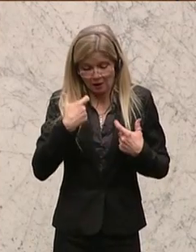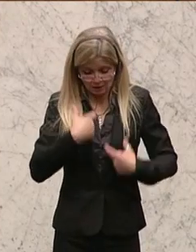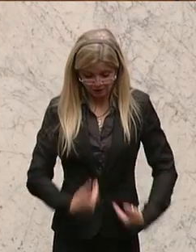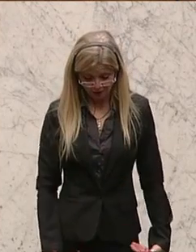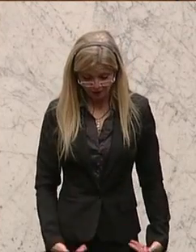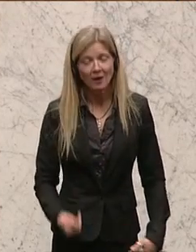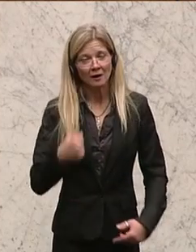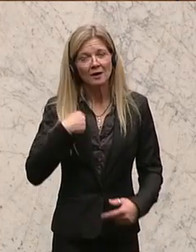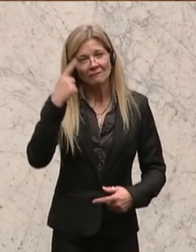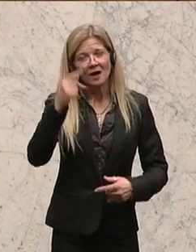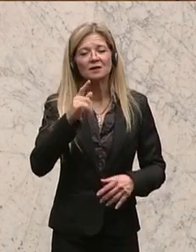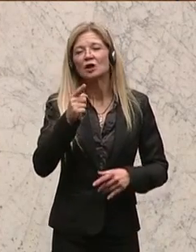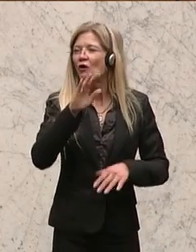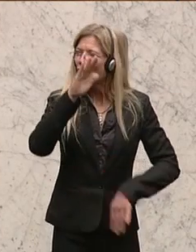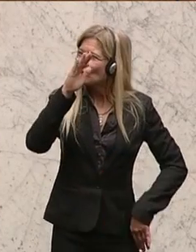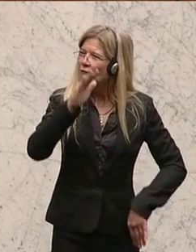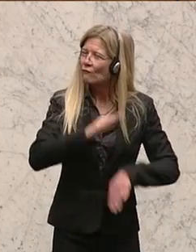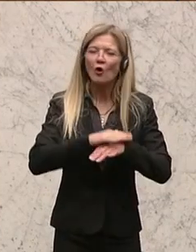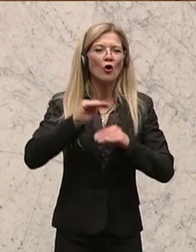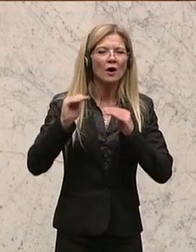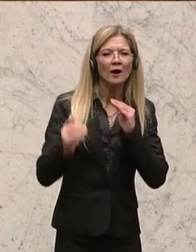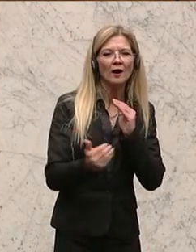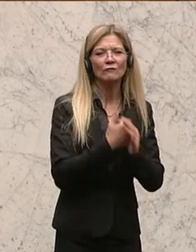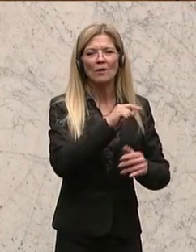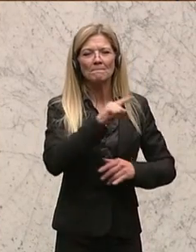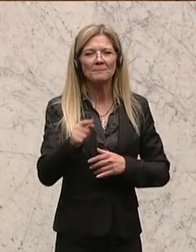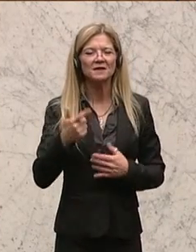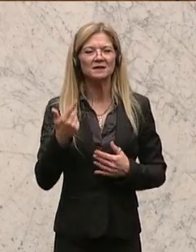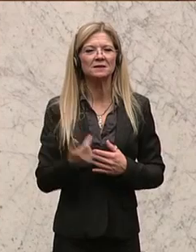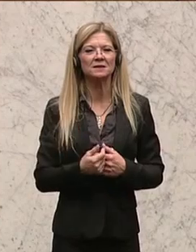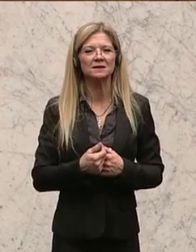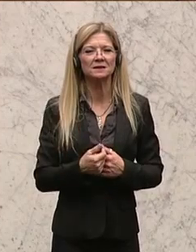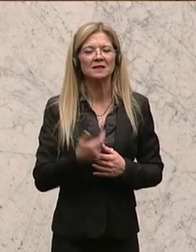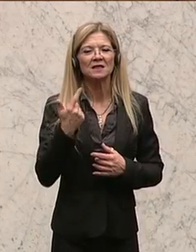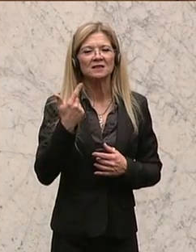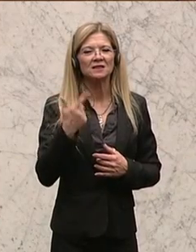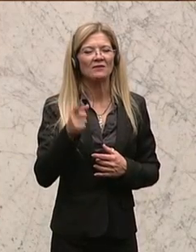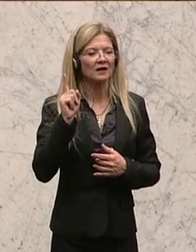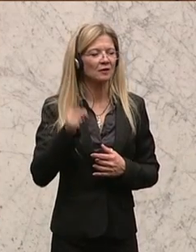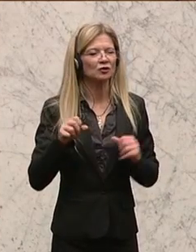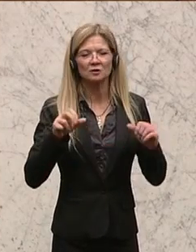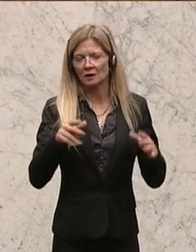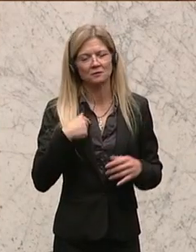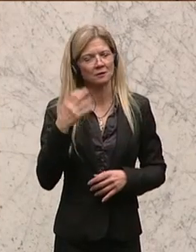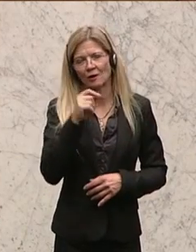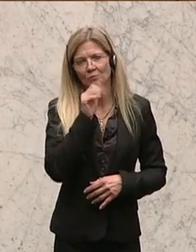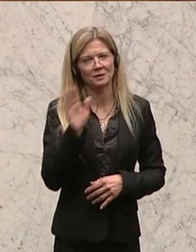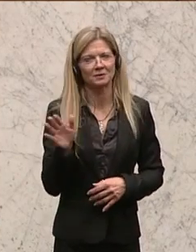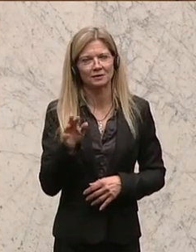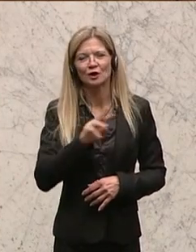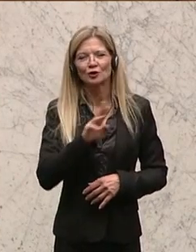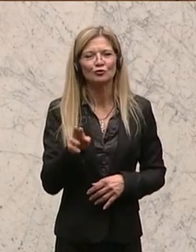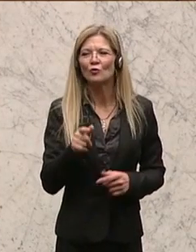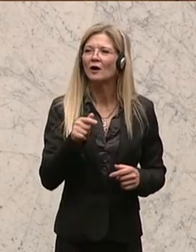bis Ende 2018 und eine Ausarbeitung derselben in Wirklichkeit nicht mehr glauben. Das hält bestenfalls in Sonntagsreden,